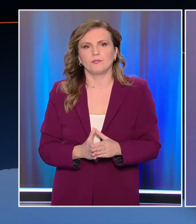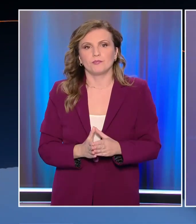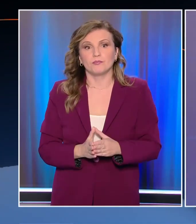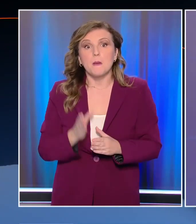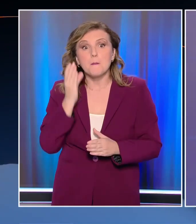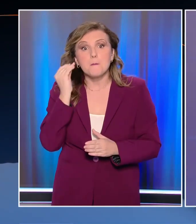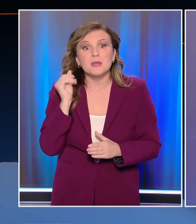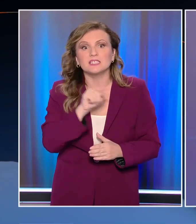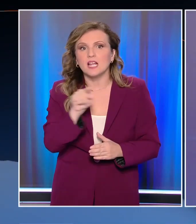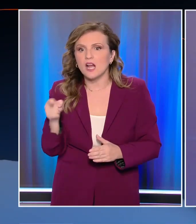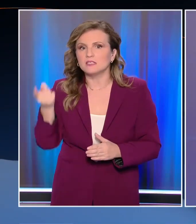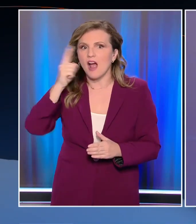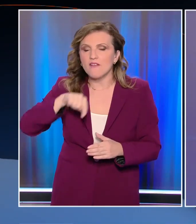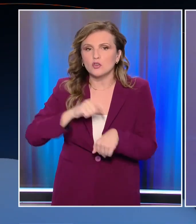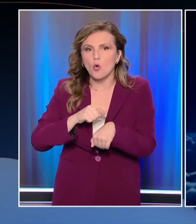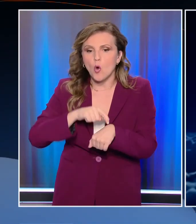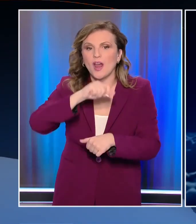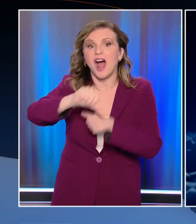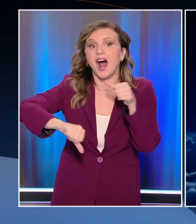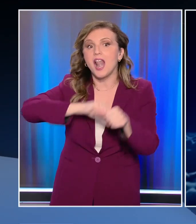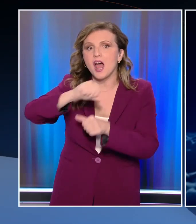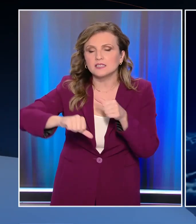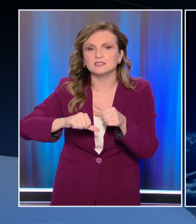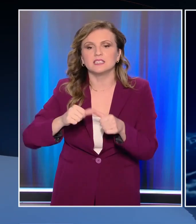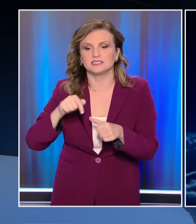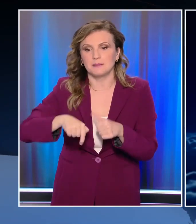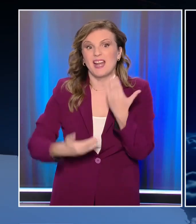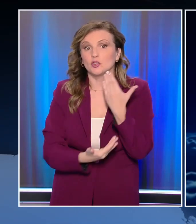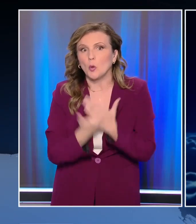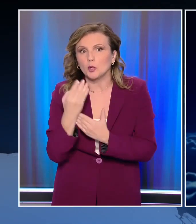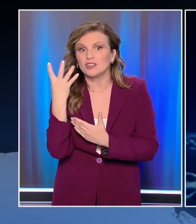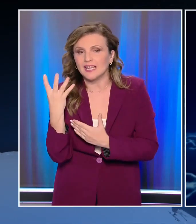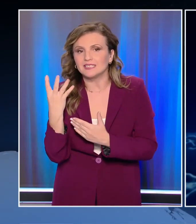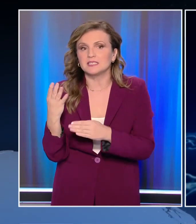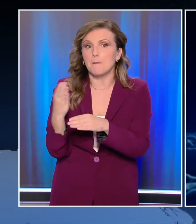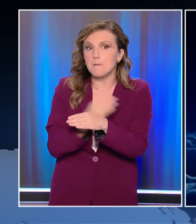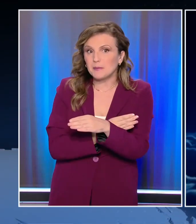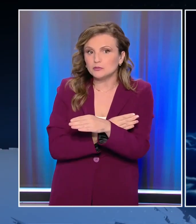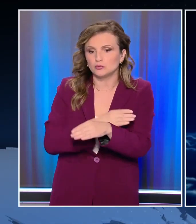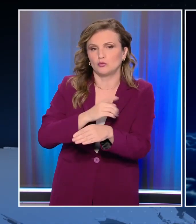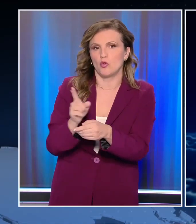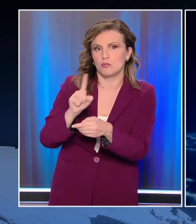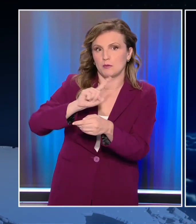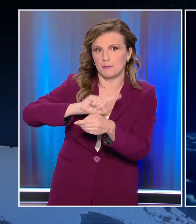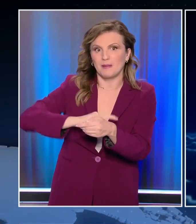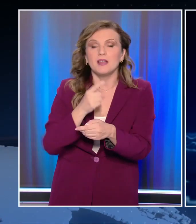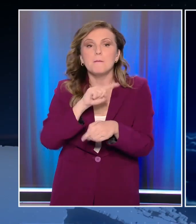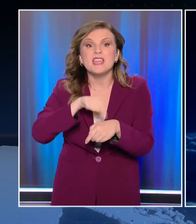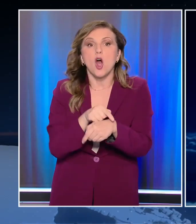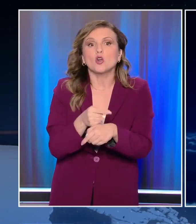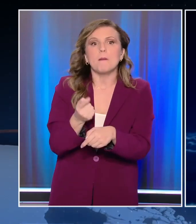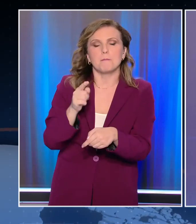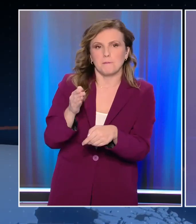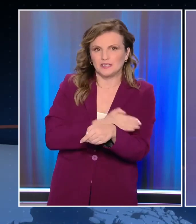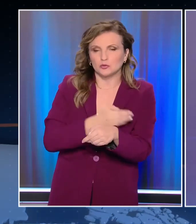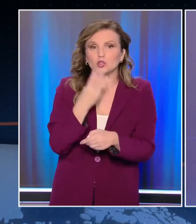Μην ξεχάσετε, αλλάζει η ώρα ξημερώματα Κυριακής. Τις τέσσερις θα πρέπει να μετακινήσουμε τους δείκτες των ρολογιών μία ώρα